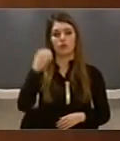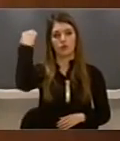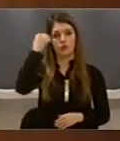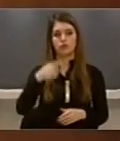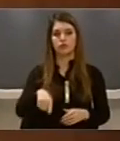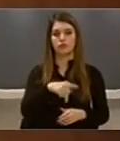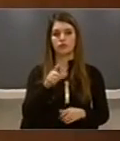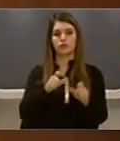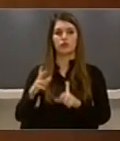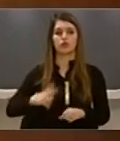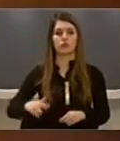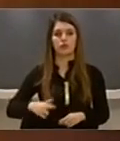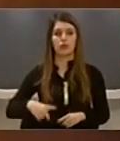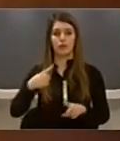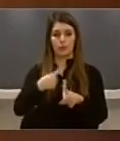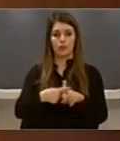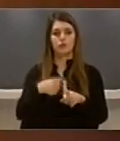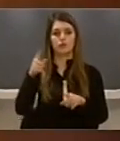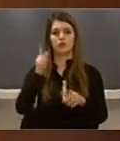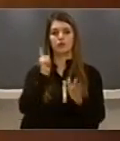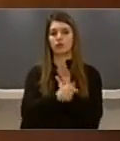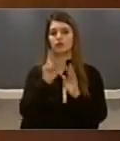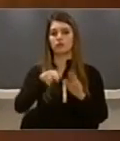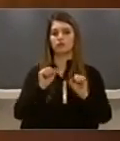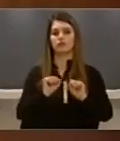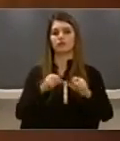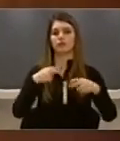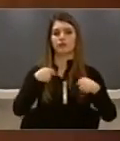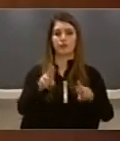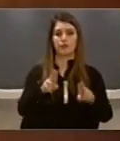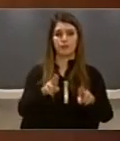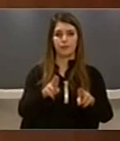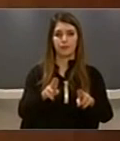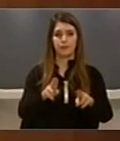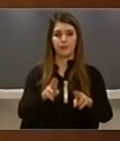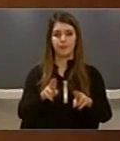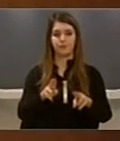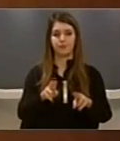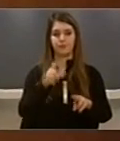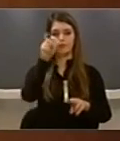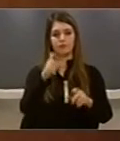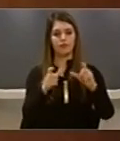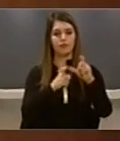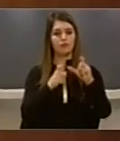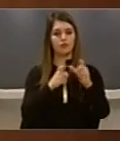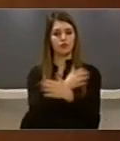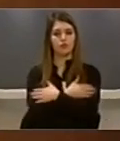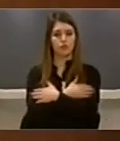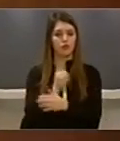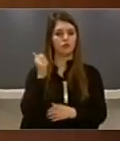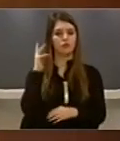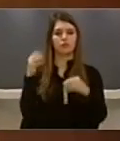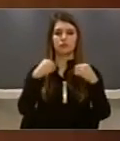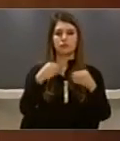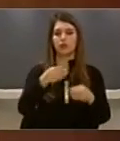Kosovës Dhe se në momentin e par Ato dhe të t'ikëthejnë Deklarata e Samuel Ejtë Bogar Para disa ditve lidu me perspektive